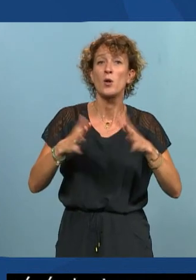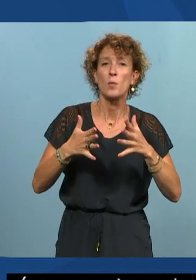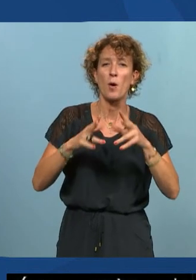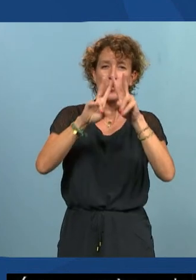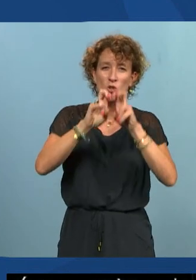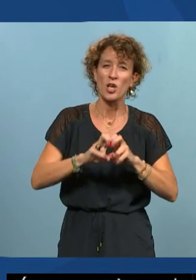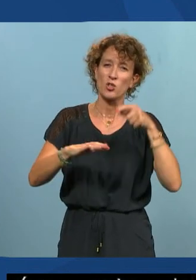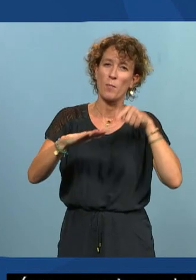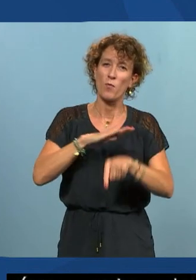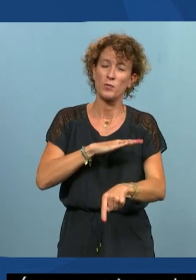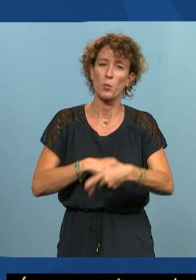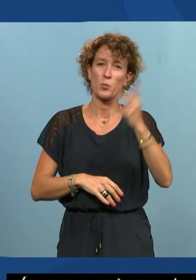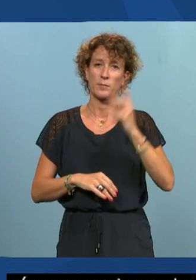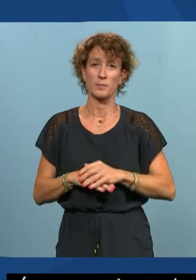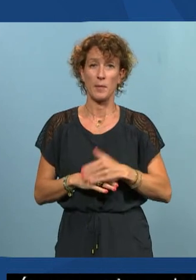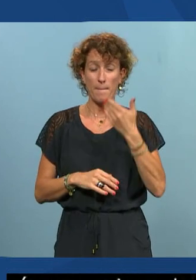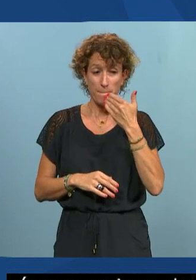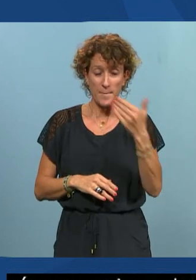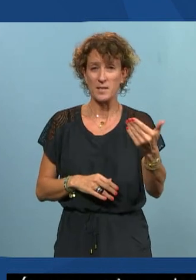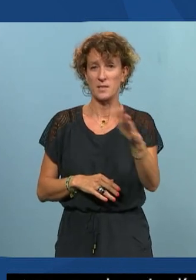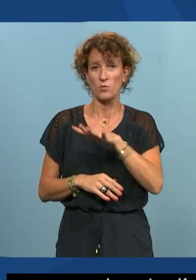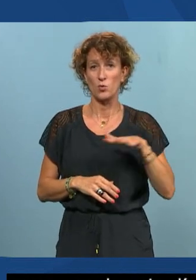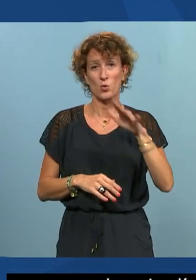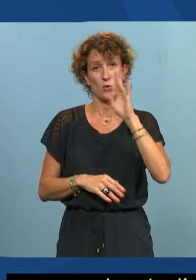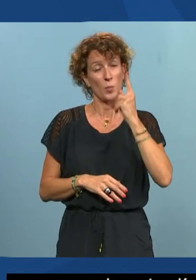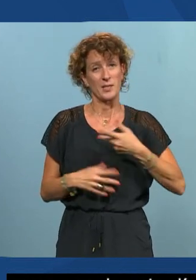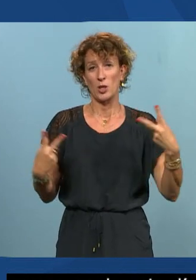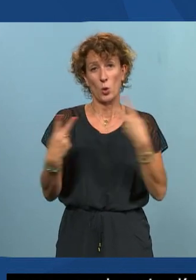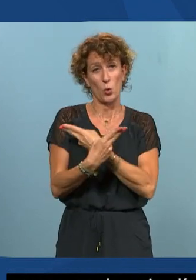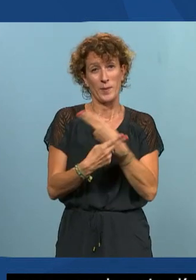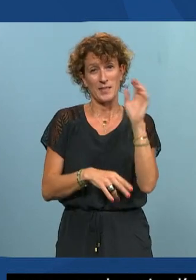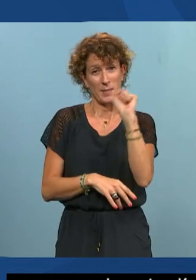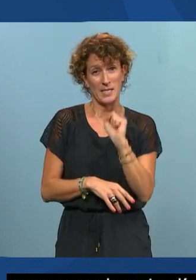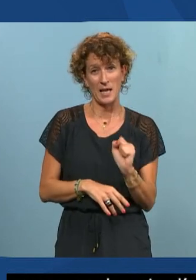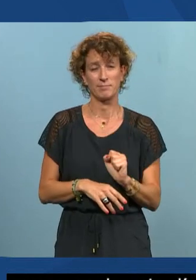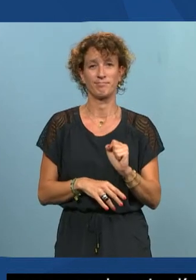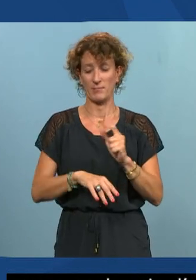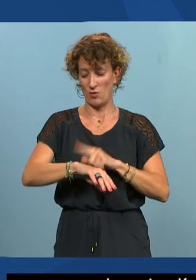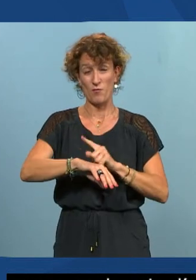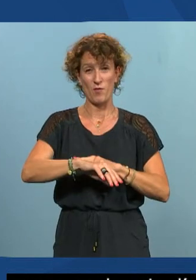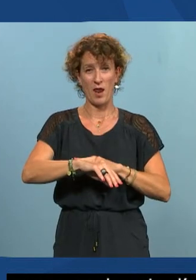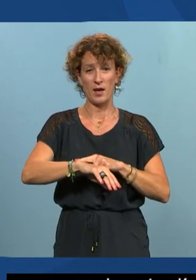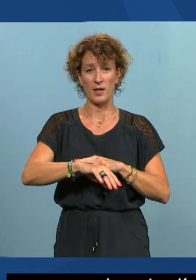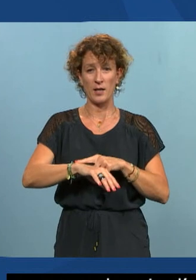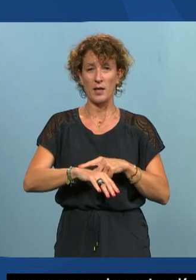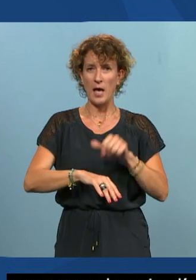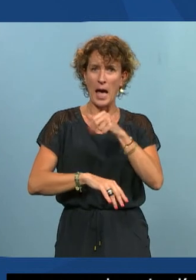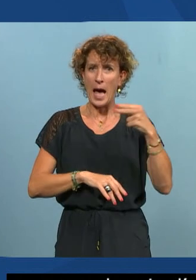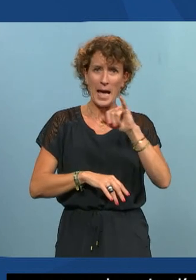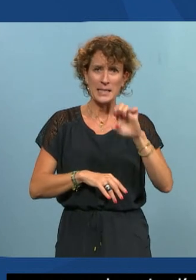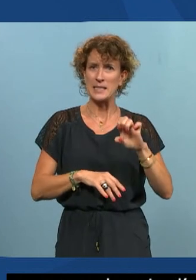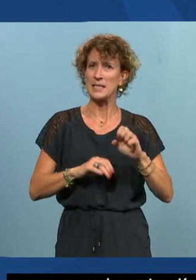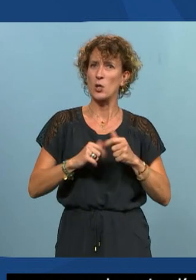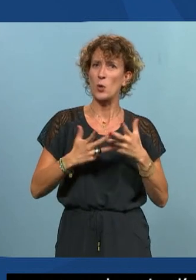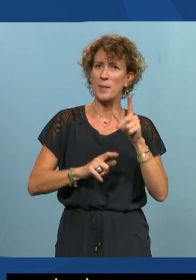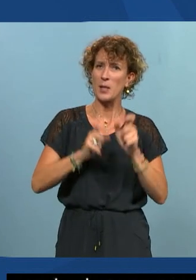encore merci à vous je suis obligé de te couper la parole Sébastien là je vois le temps qui passe j l'heure qui défile sous les doigts Annie on était combien au plus fort de